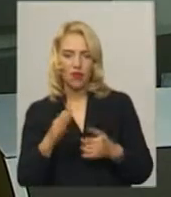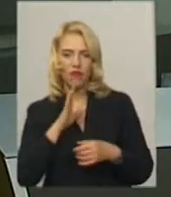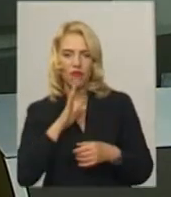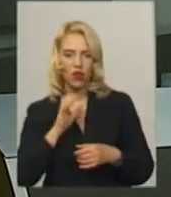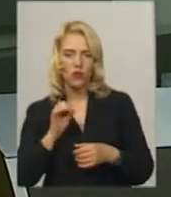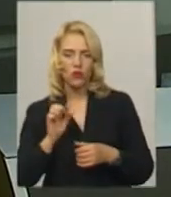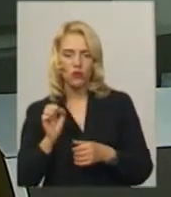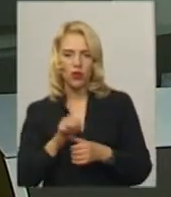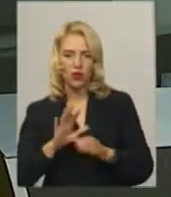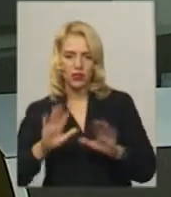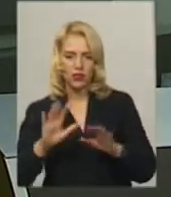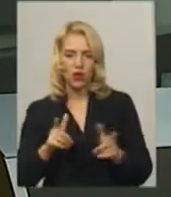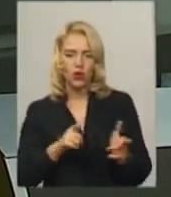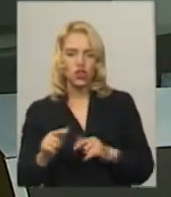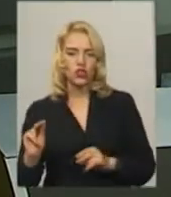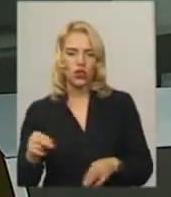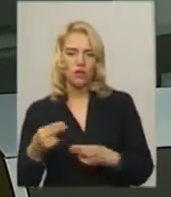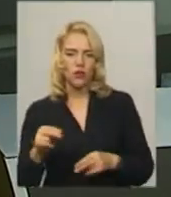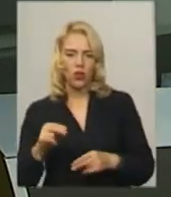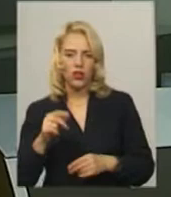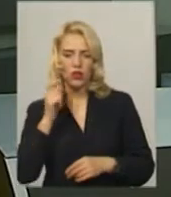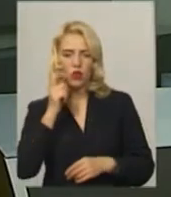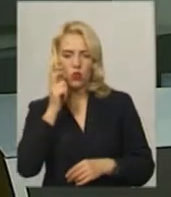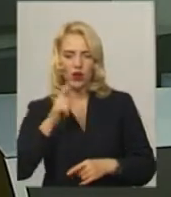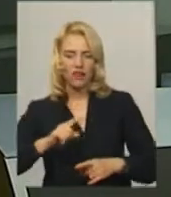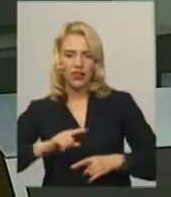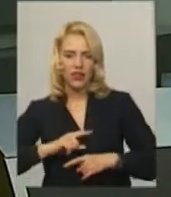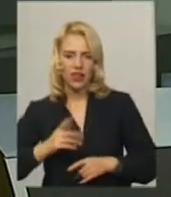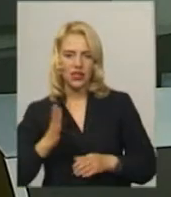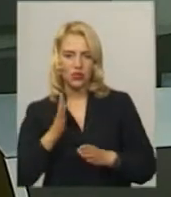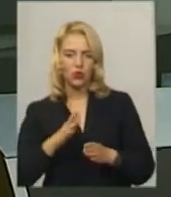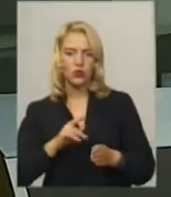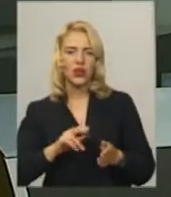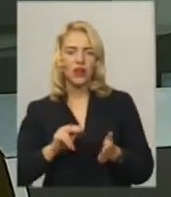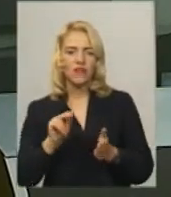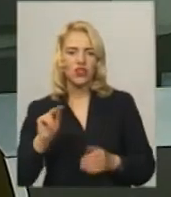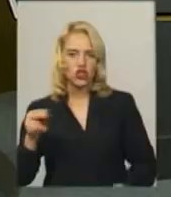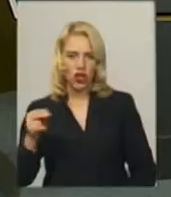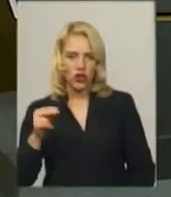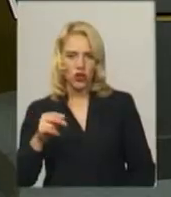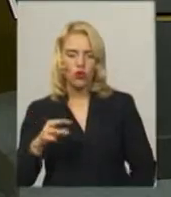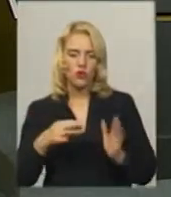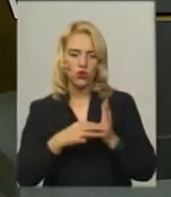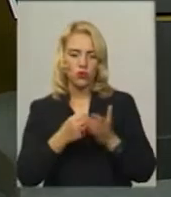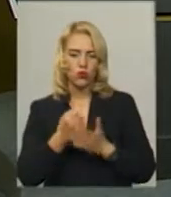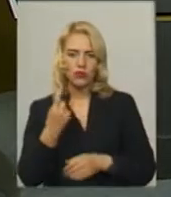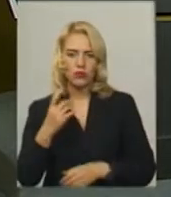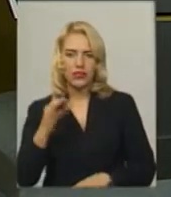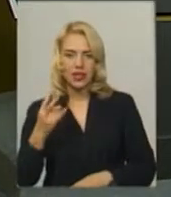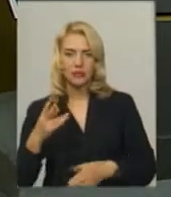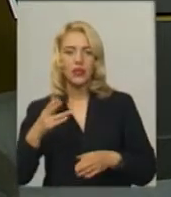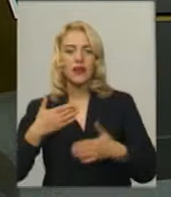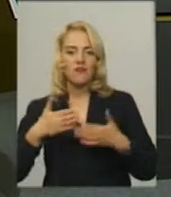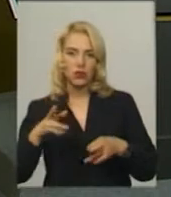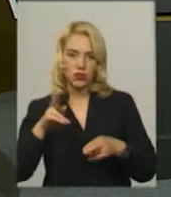Виїздки готуються до фіналу чемпіонату України, який відбудеться в Чернігові з 8 до 11 серпня. Наш випуск на цьому завершено.